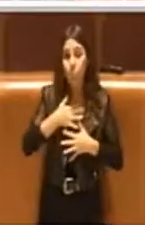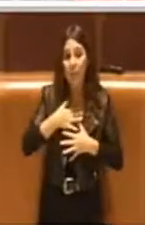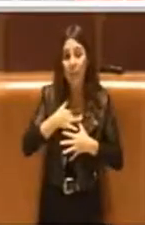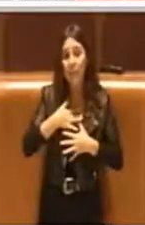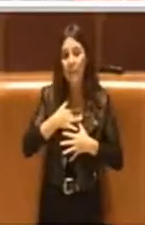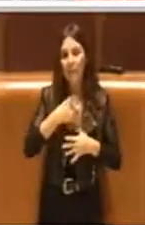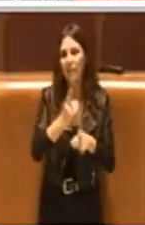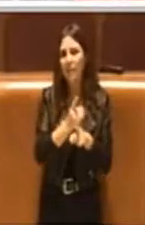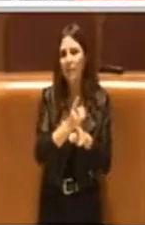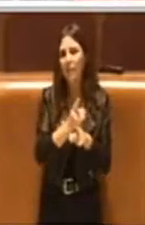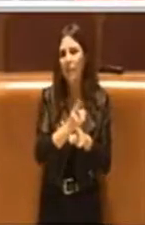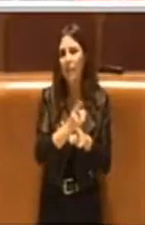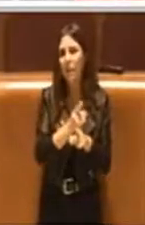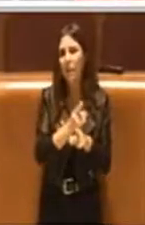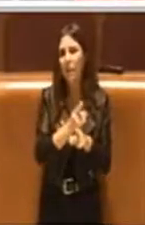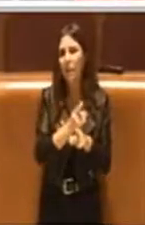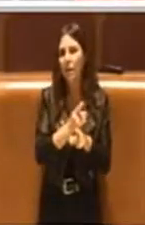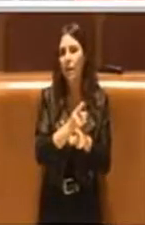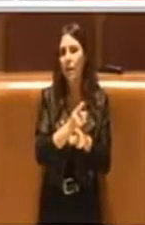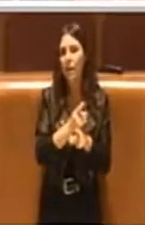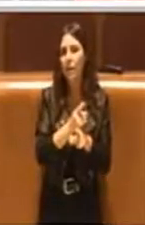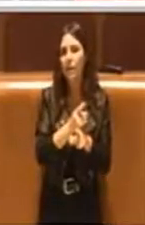al...